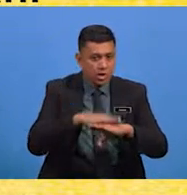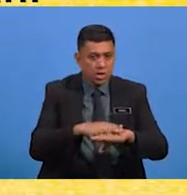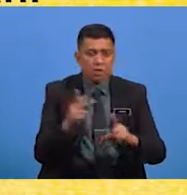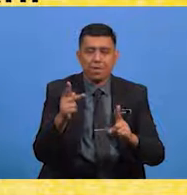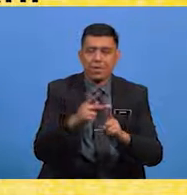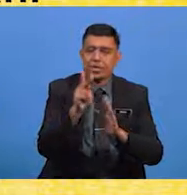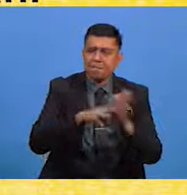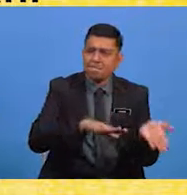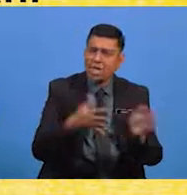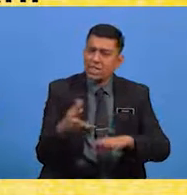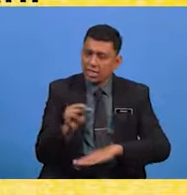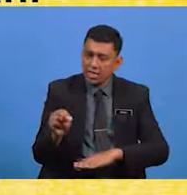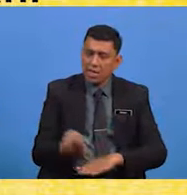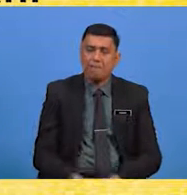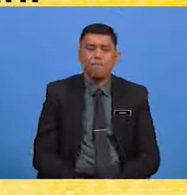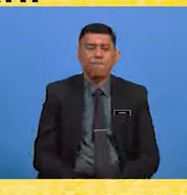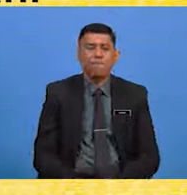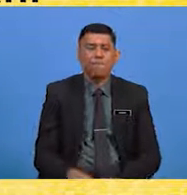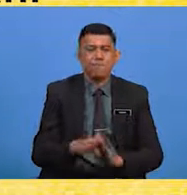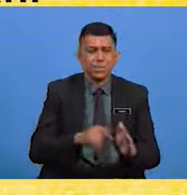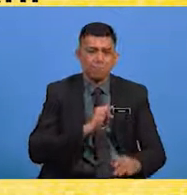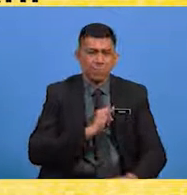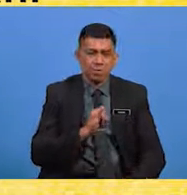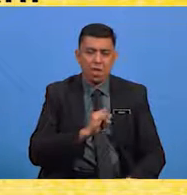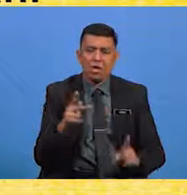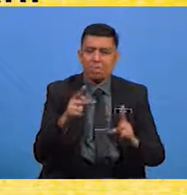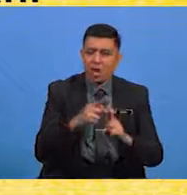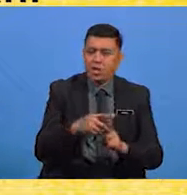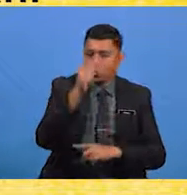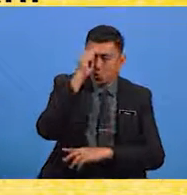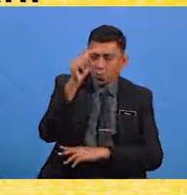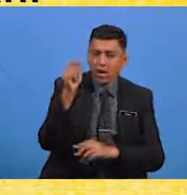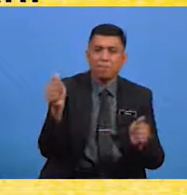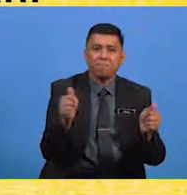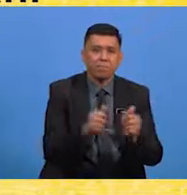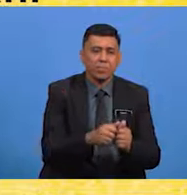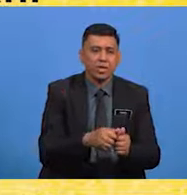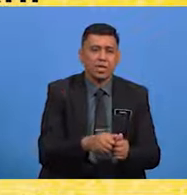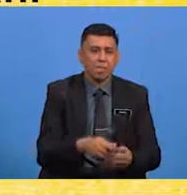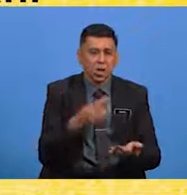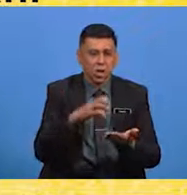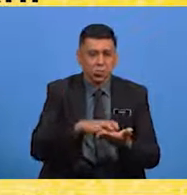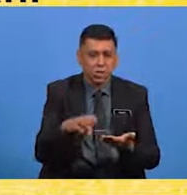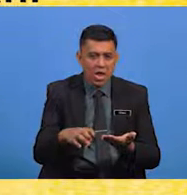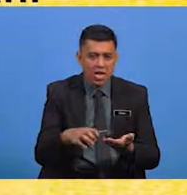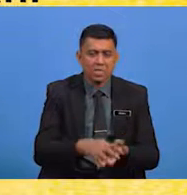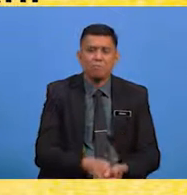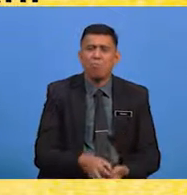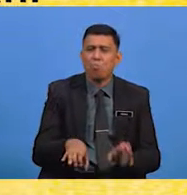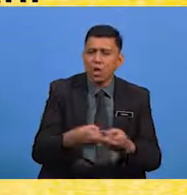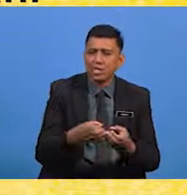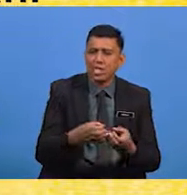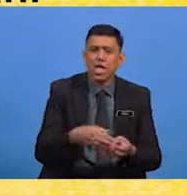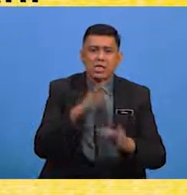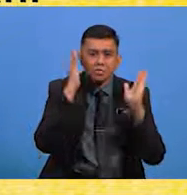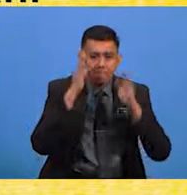kematian Dan seterusnya, ialah Beriman kepada Tuhan Dengan menunaikan sembah yang